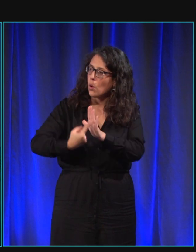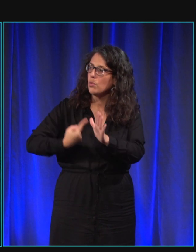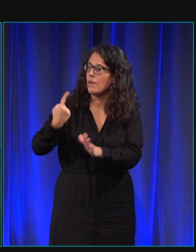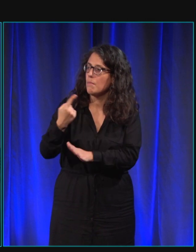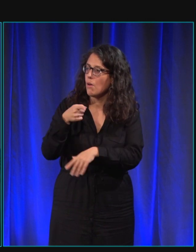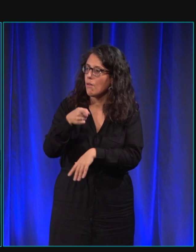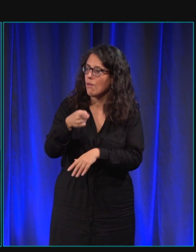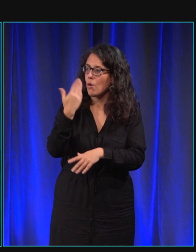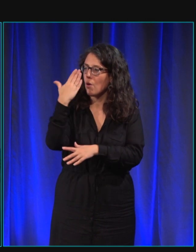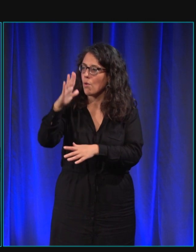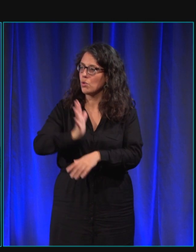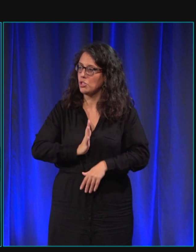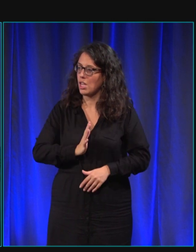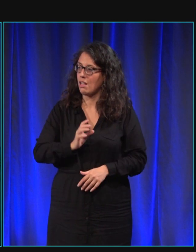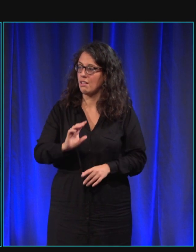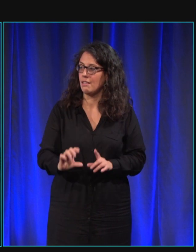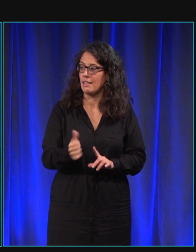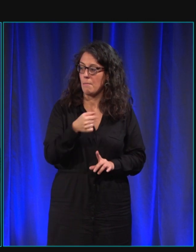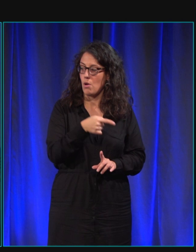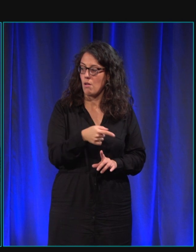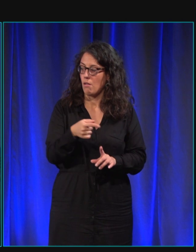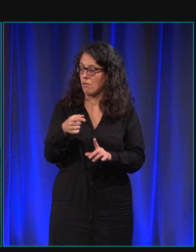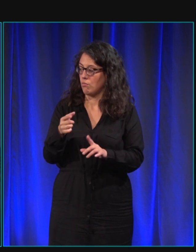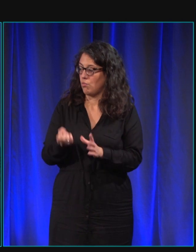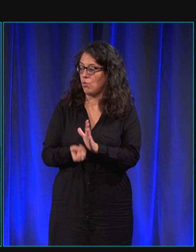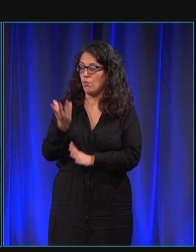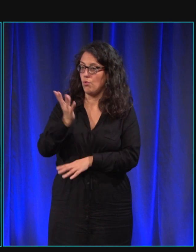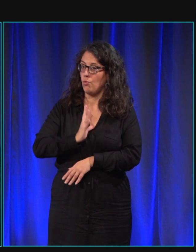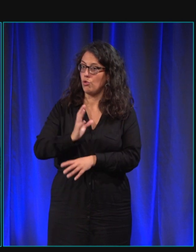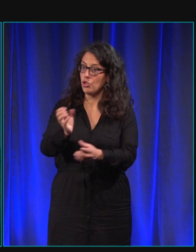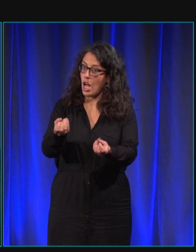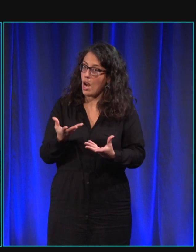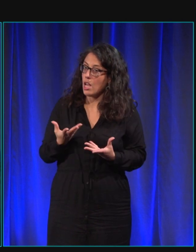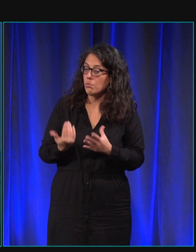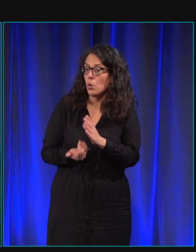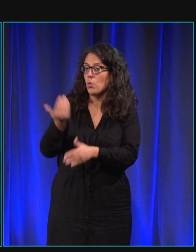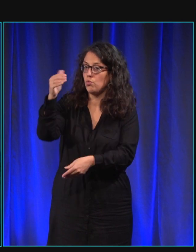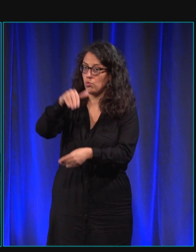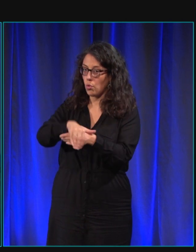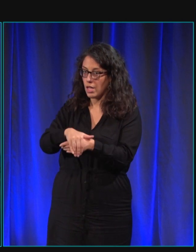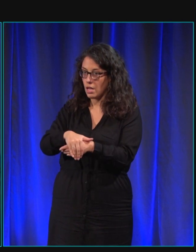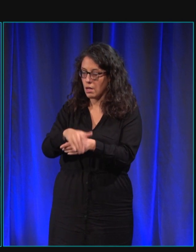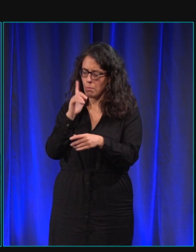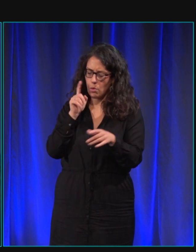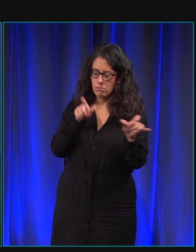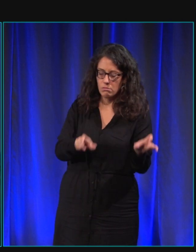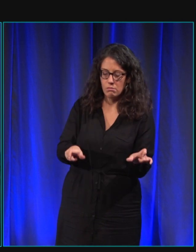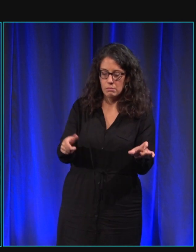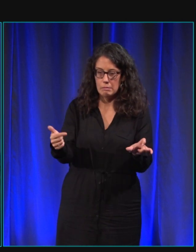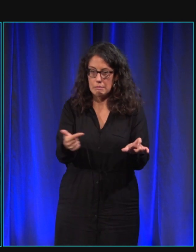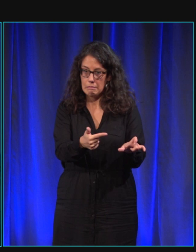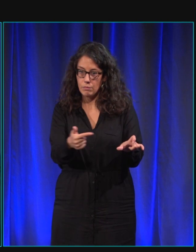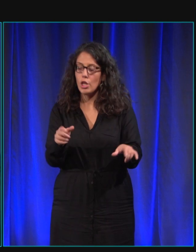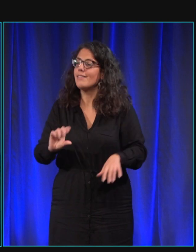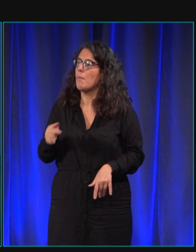on m'a laissé Icedie pendant 24 heures pour voir déjà si avec il se sentait bien